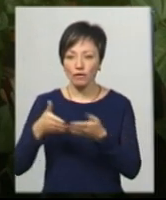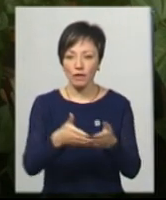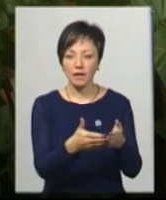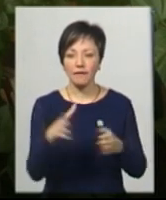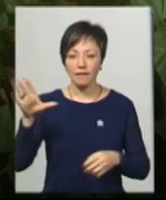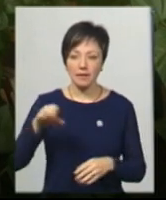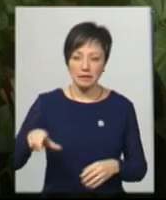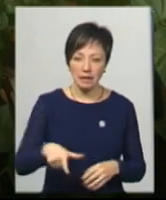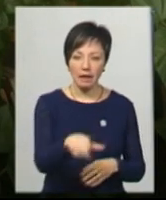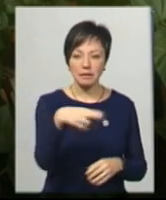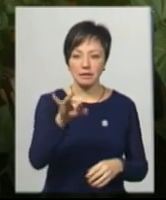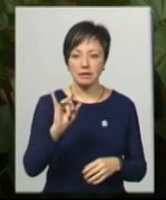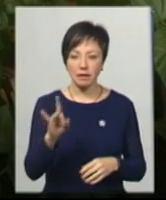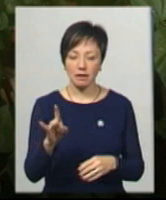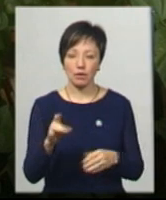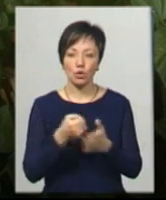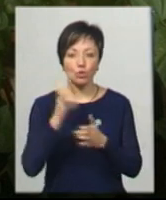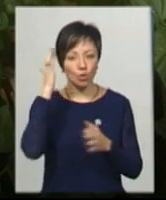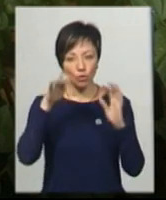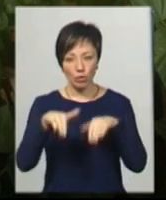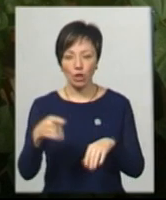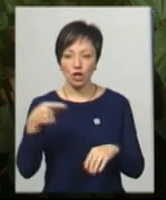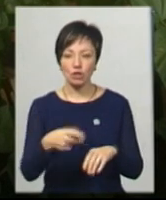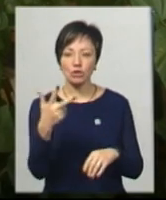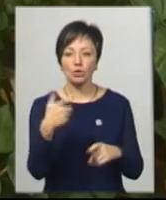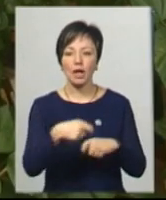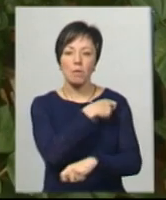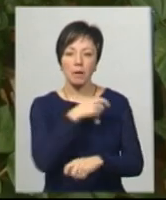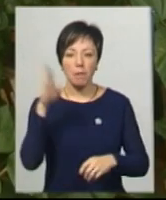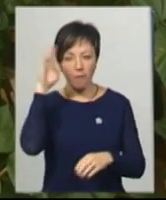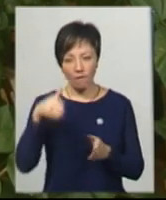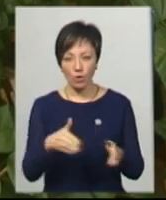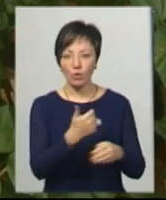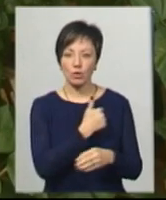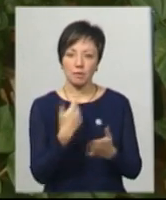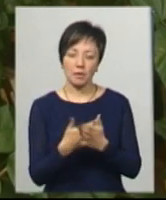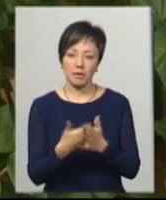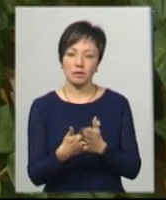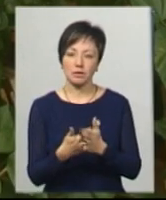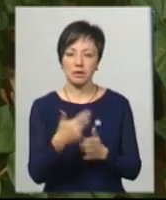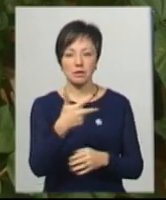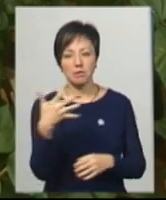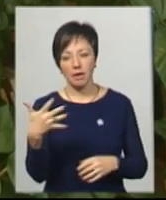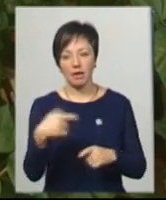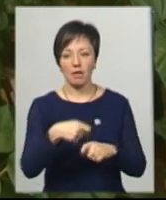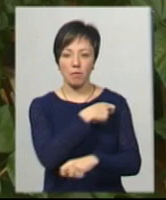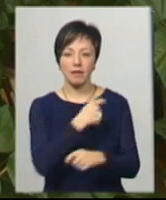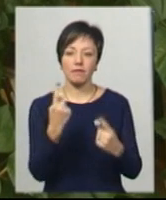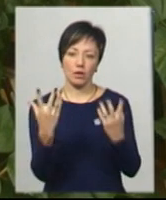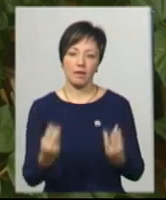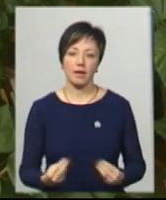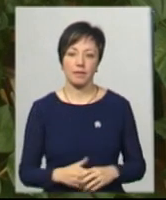аж до Чорного моря. Це близько 1300 кілометрів по воді. Теж приблизно десь кілометрів 35-40 в день.